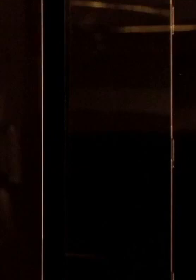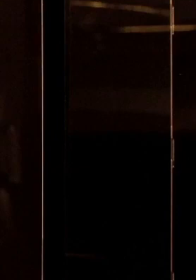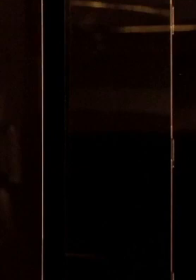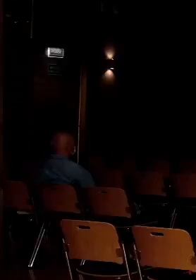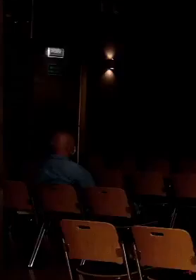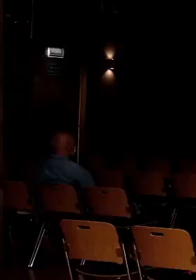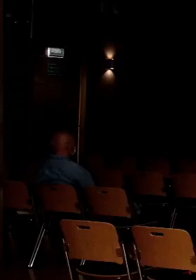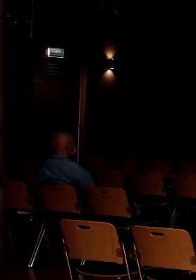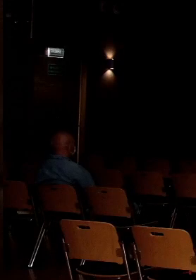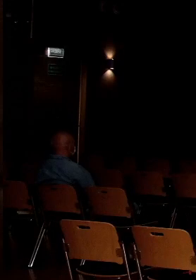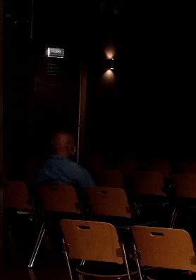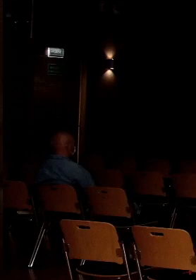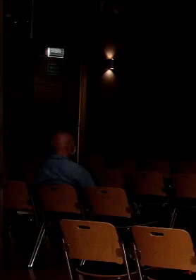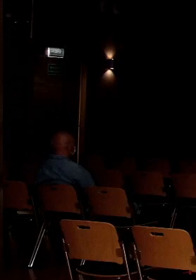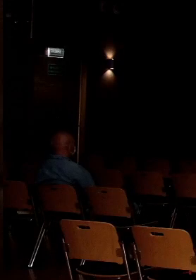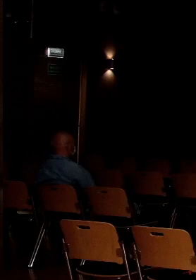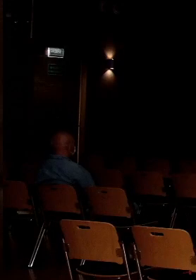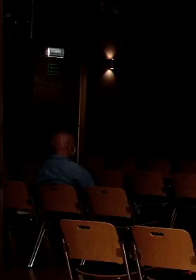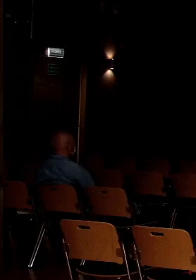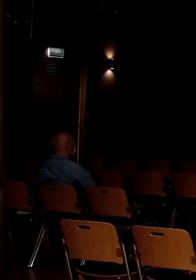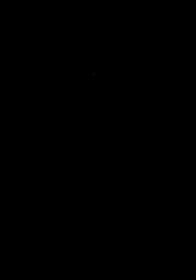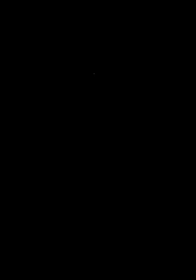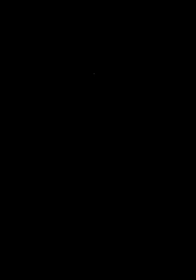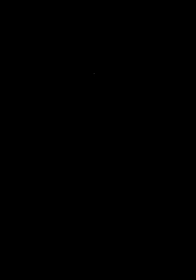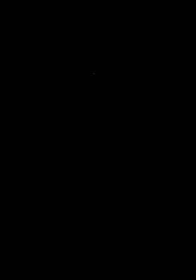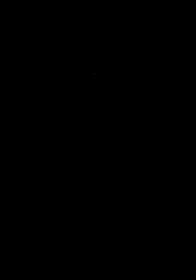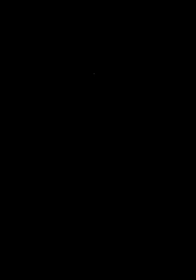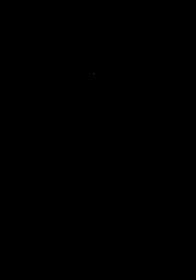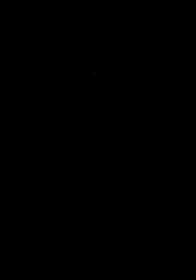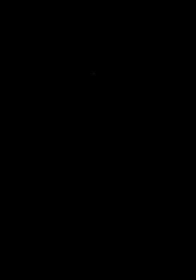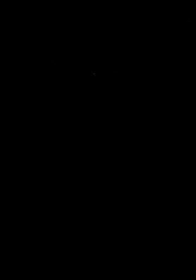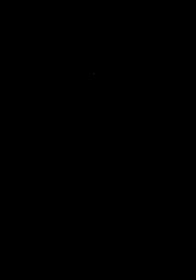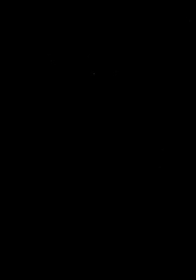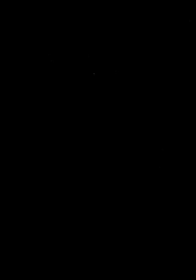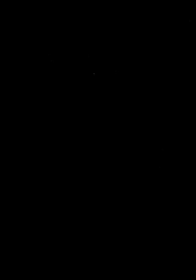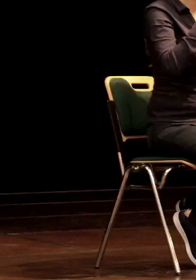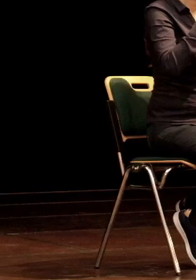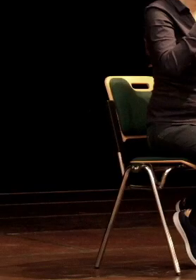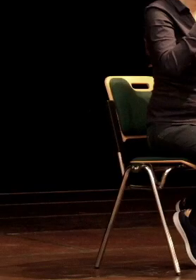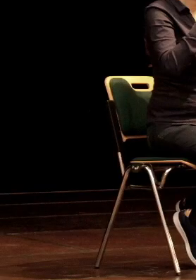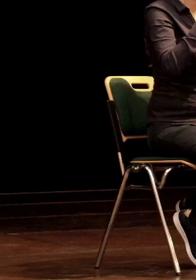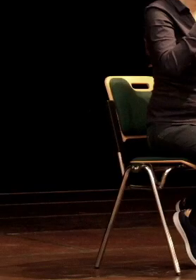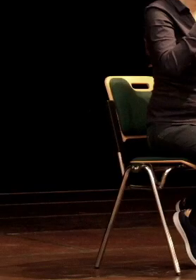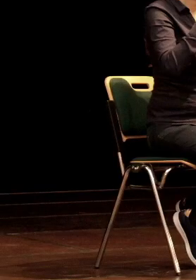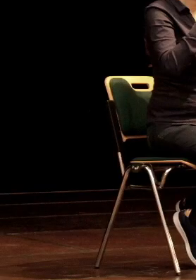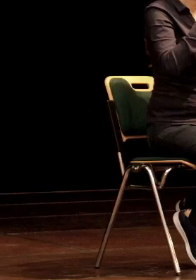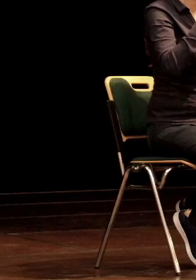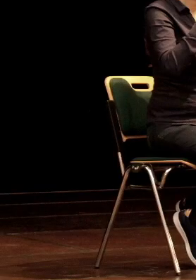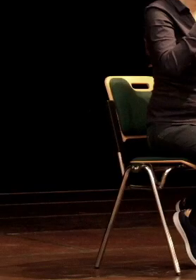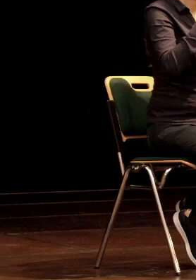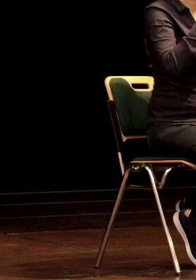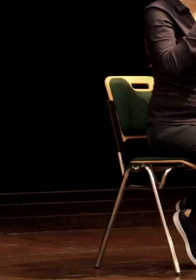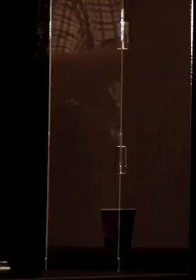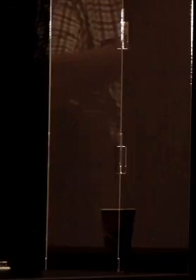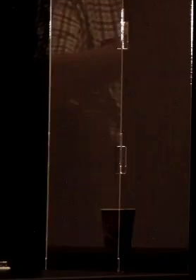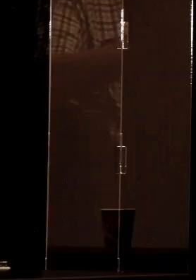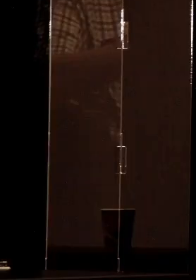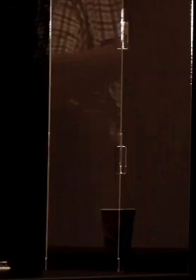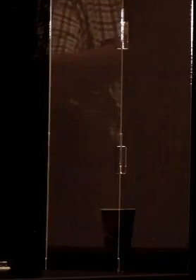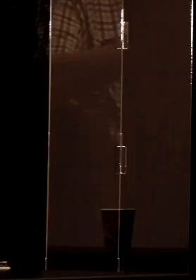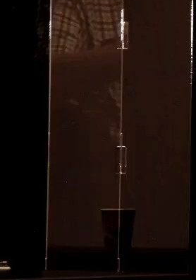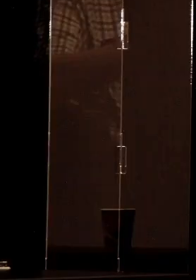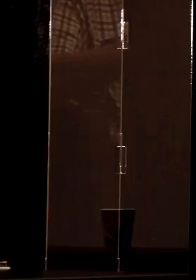Michał Sutowski, którzy zajmowali się antropocenem. Pani wójt Dorota Zmarzlak była tą osobą, która